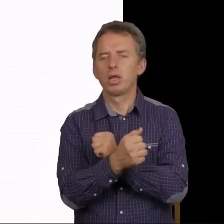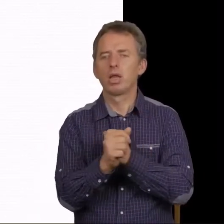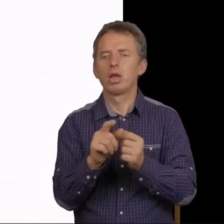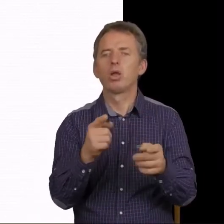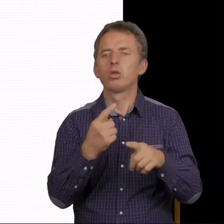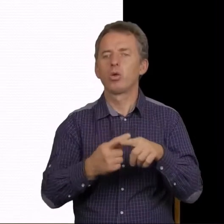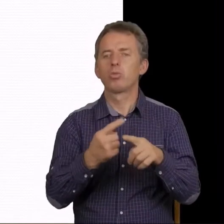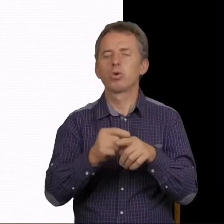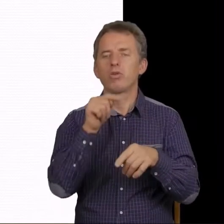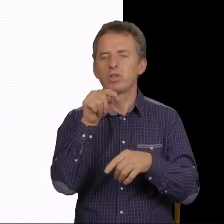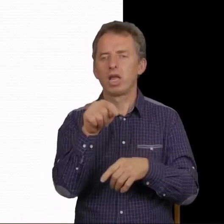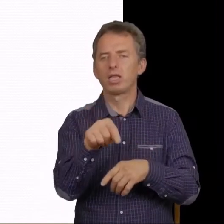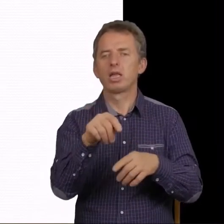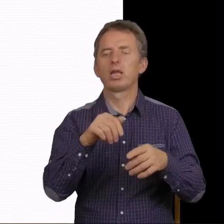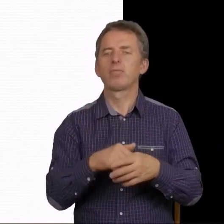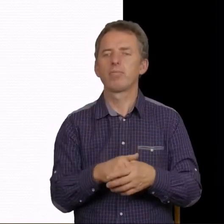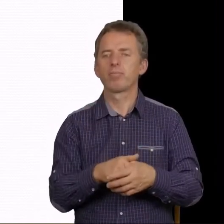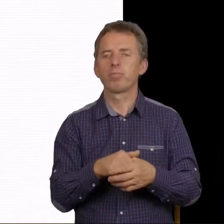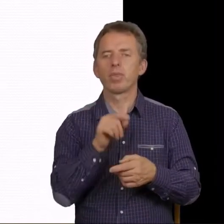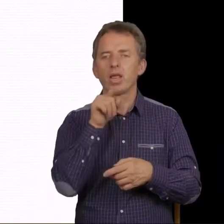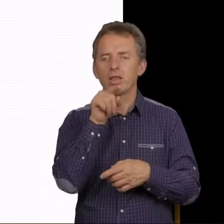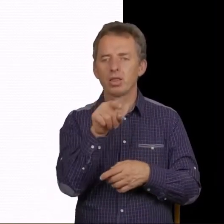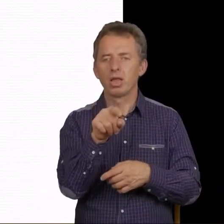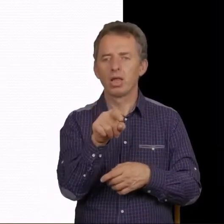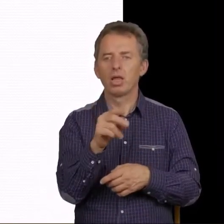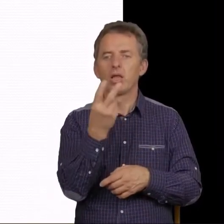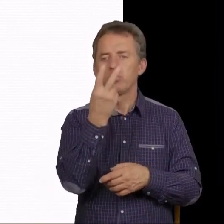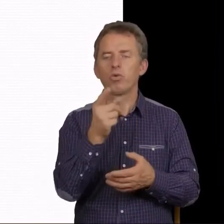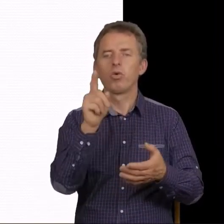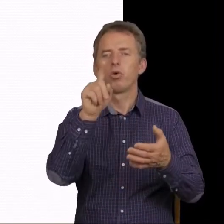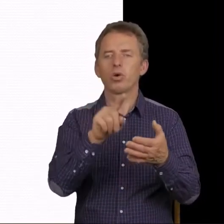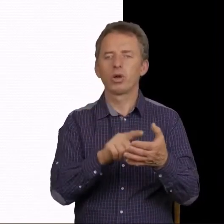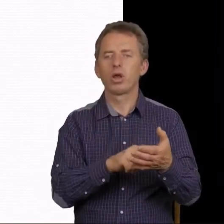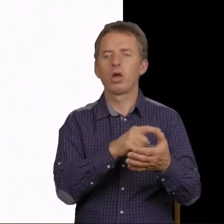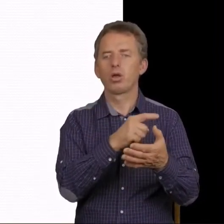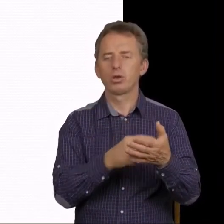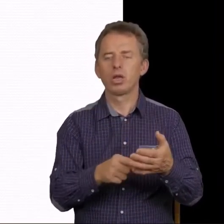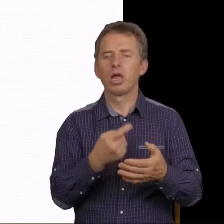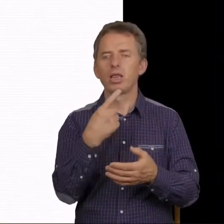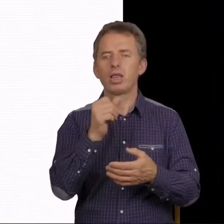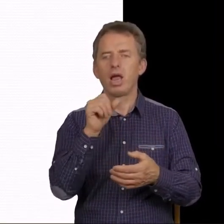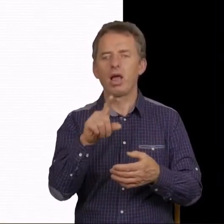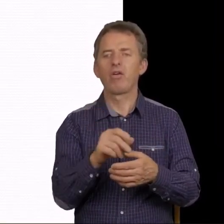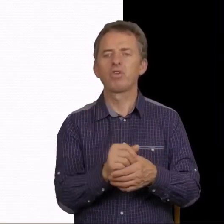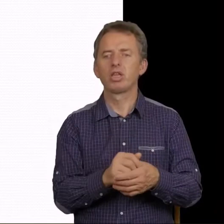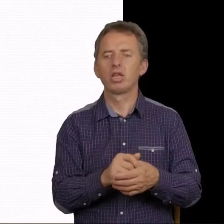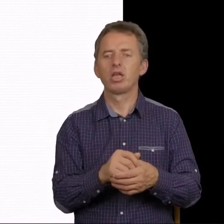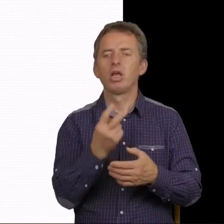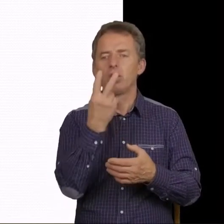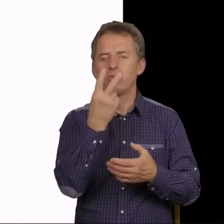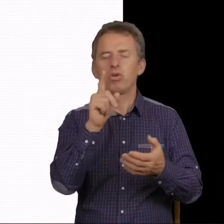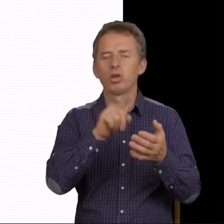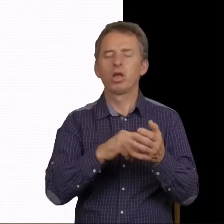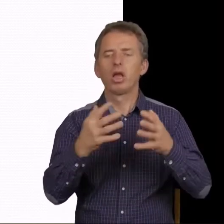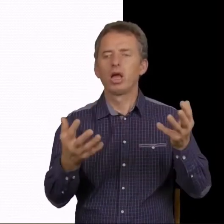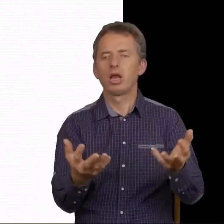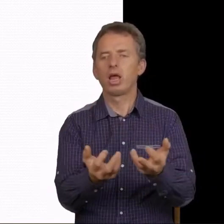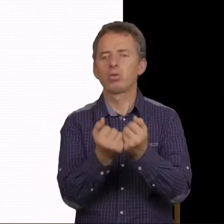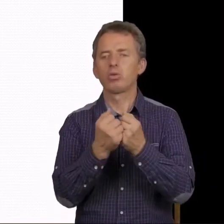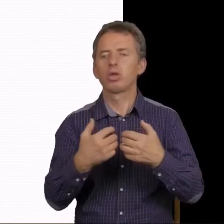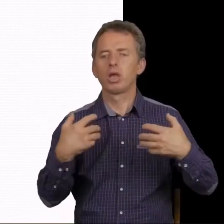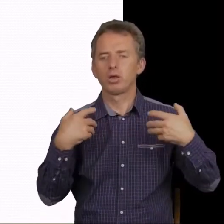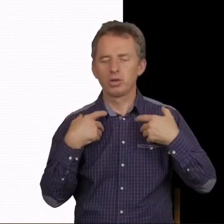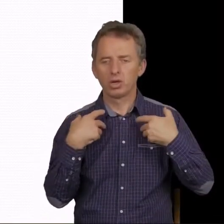nawet wtedy, kiedy Dawid dwukrotnie ratuje mu życie.